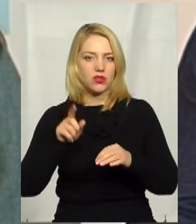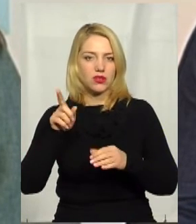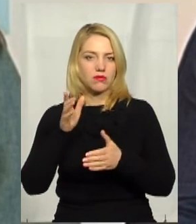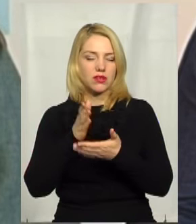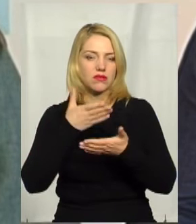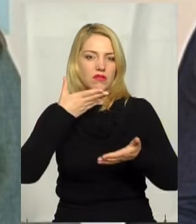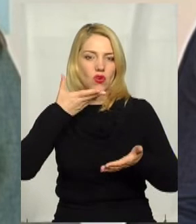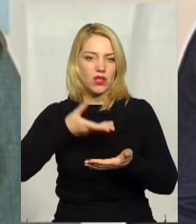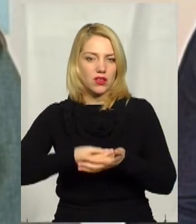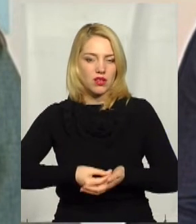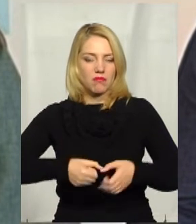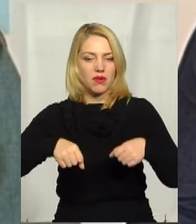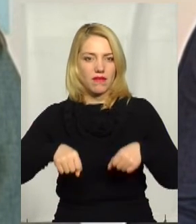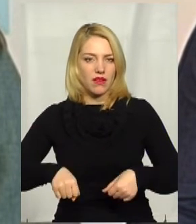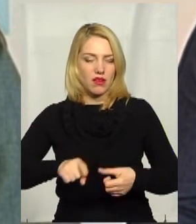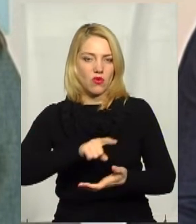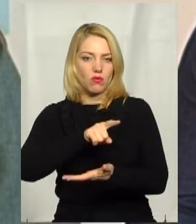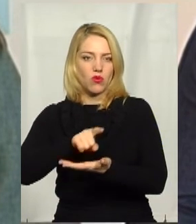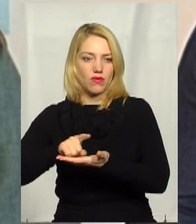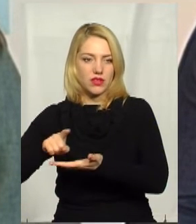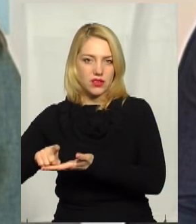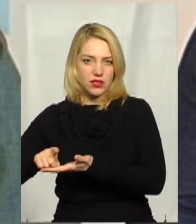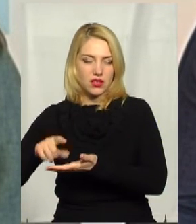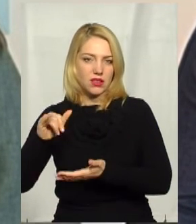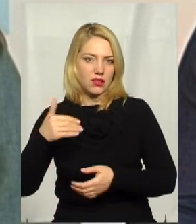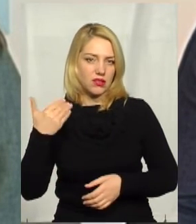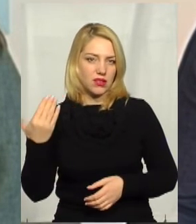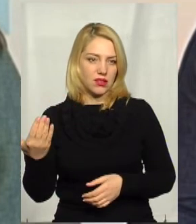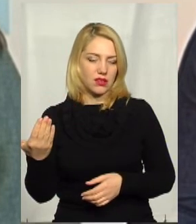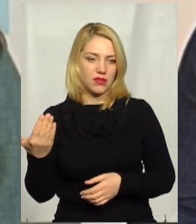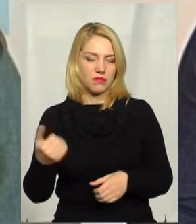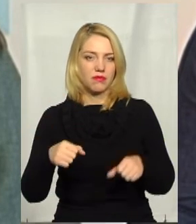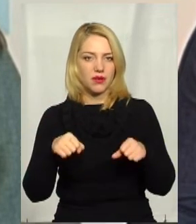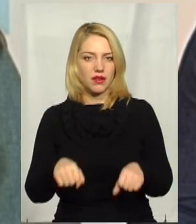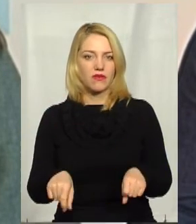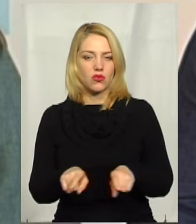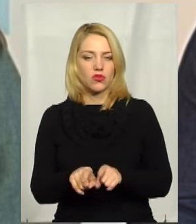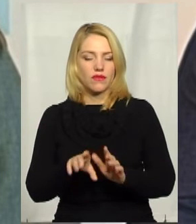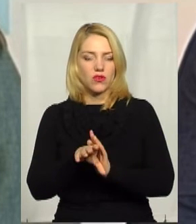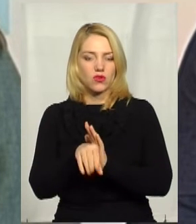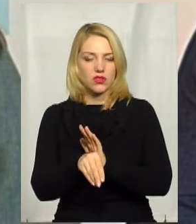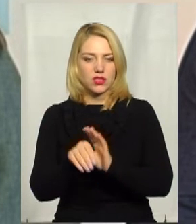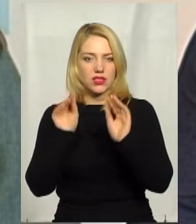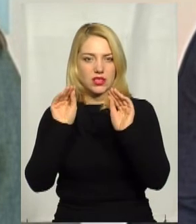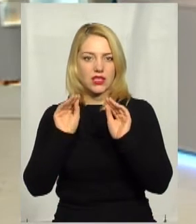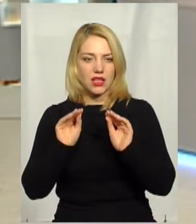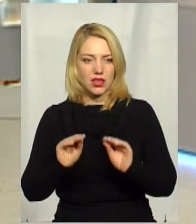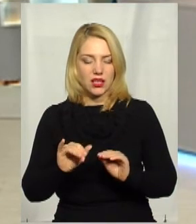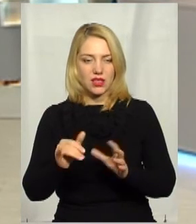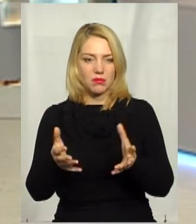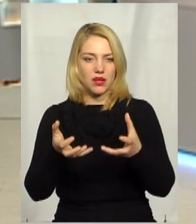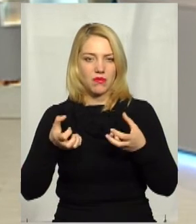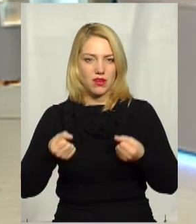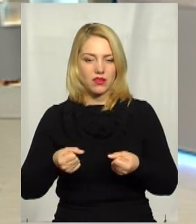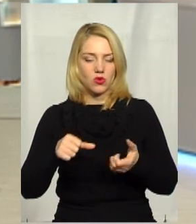наділені своїми правами, обов'язками. До їхніх прав також відноситься складання, прийняття